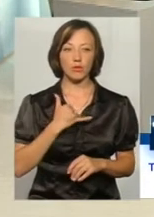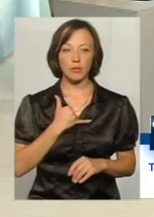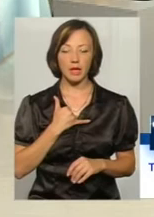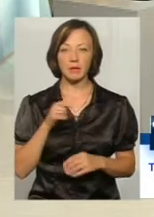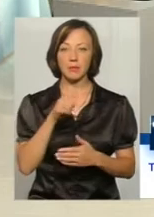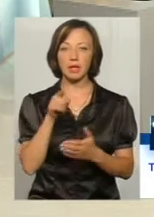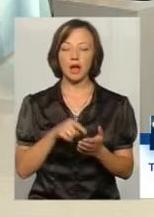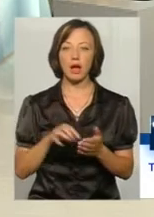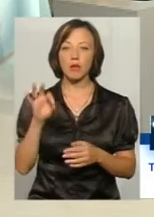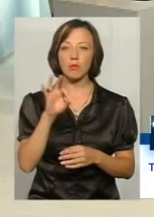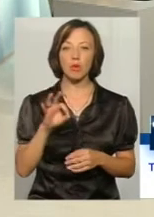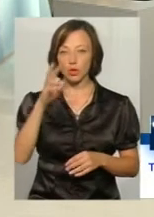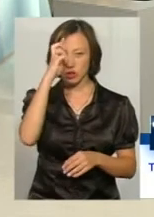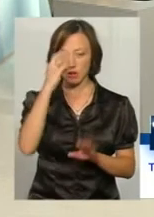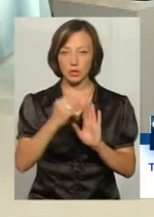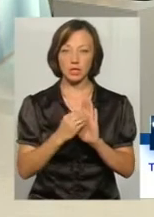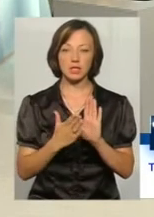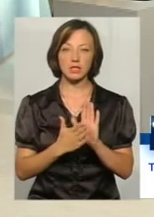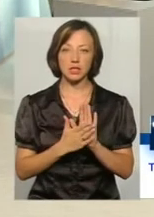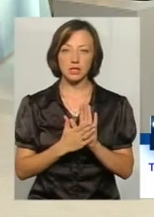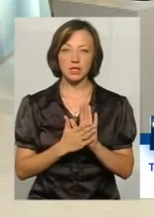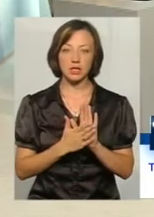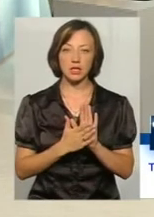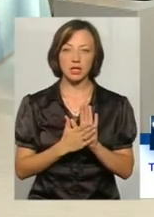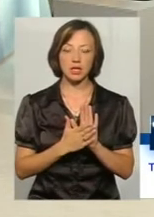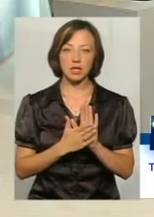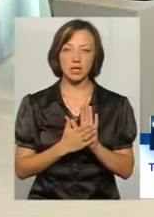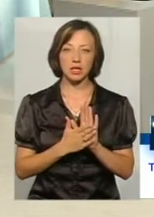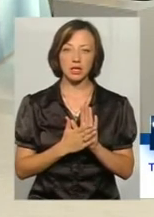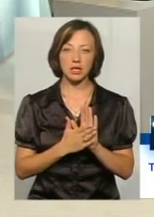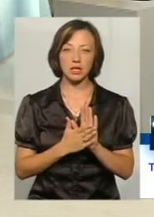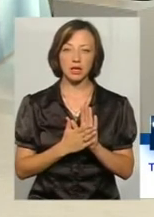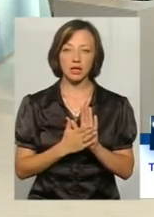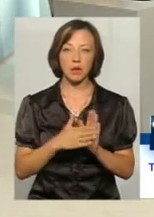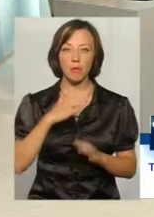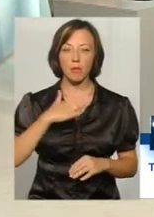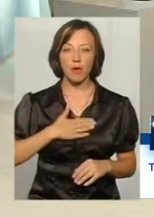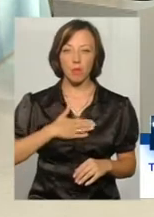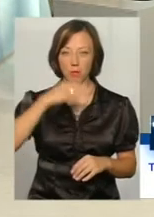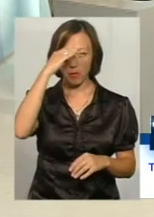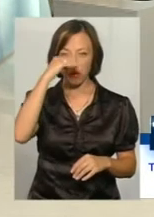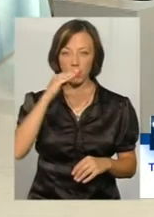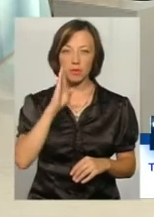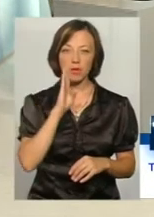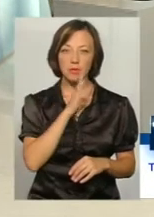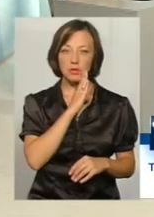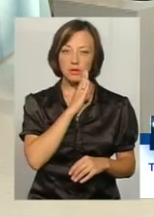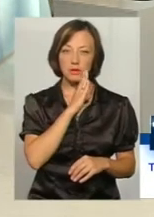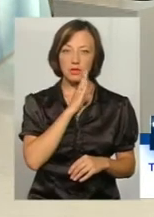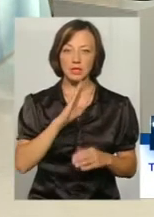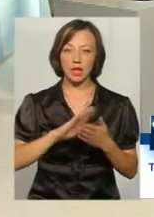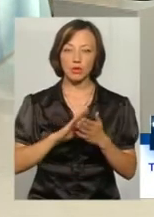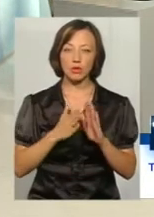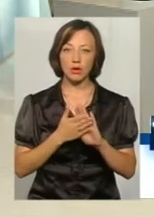реєстрації. Так. Скажіть, будь ласка, моїми датьками, моїми датьками з одному